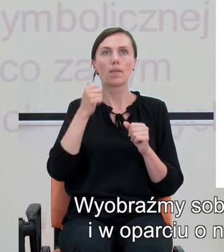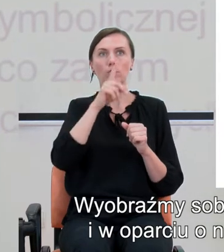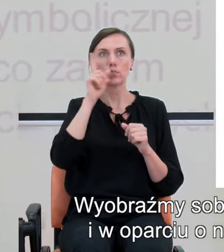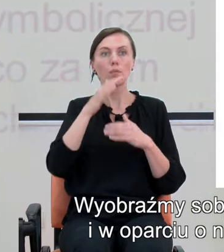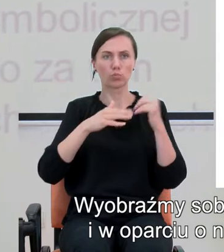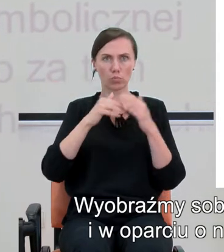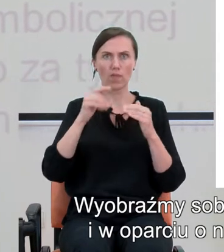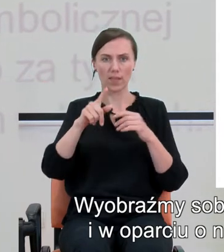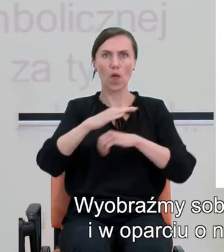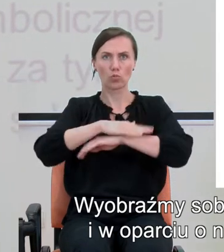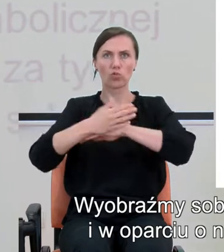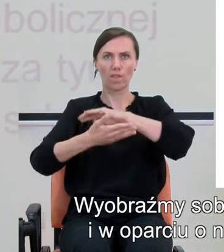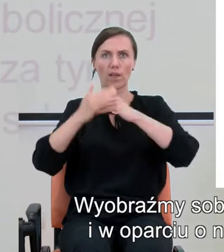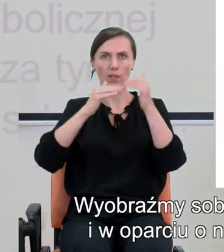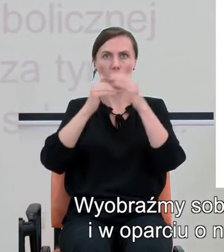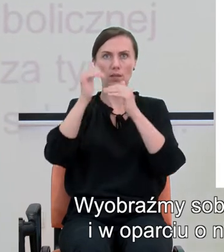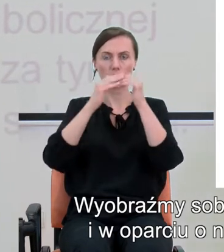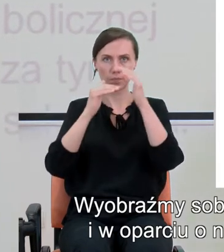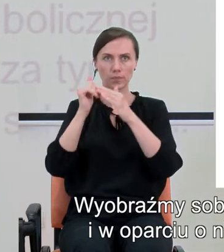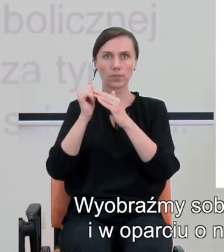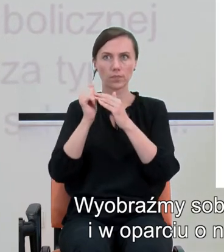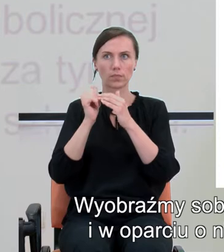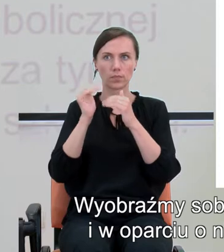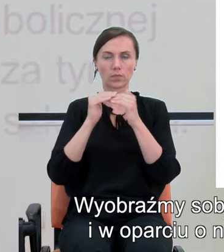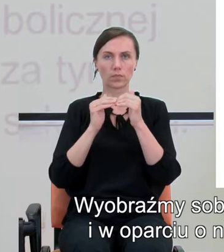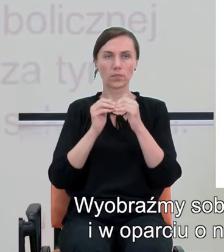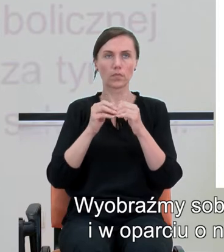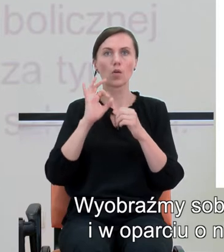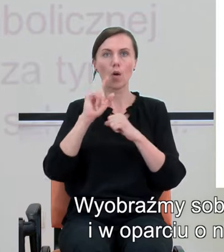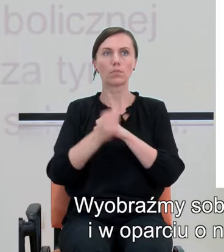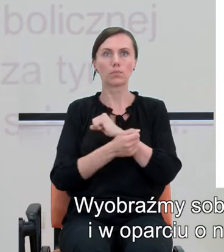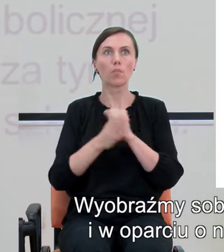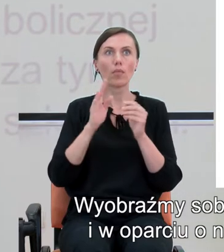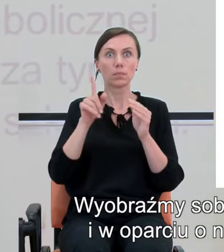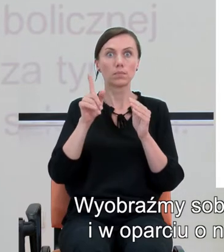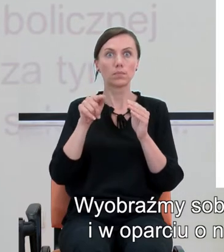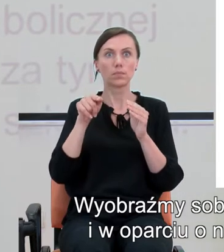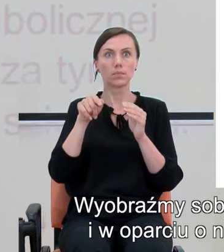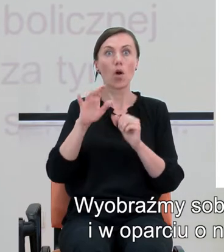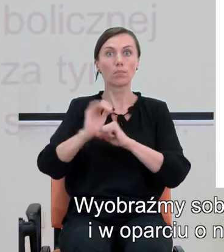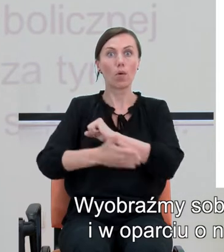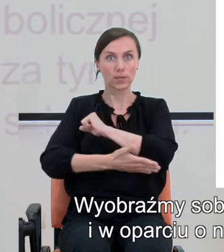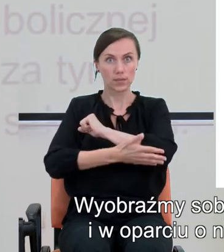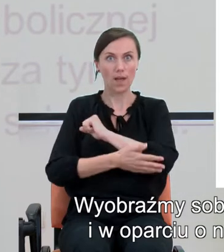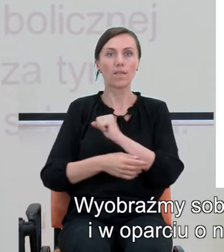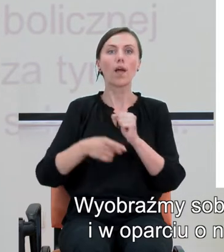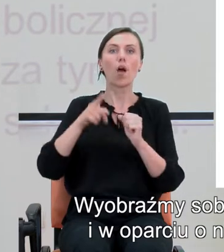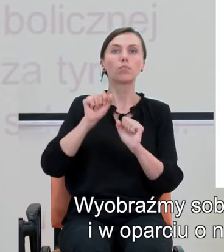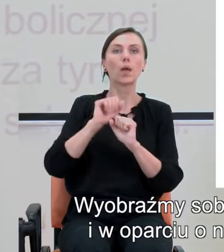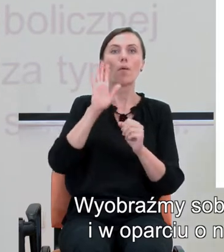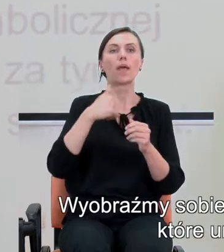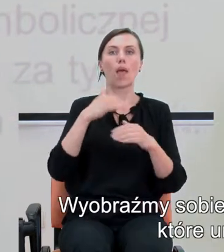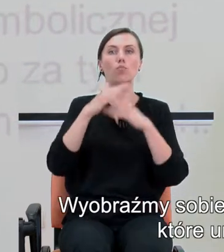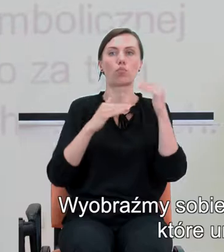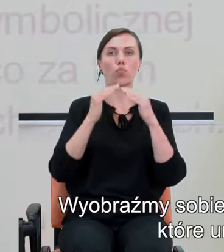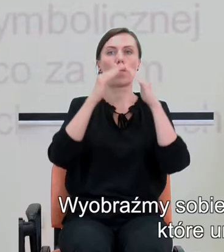budują takie rusztowanie i w oparciu o nie konstruują to, co ich interesuje, czyli budynek.